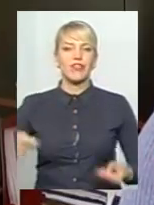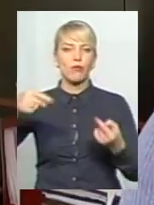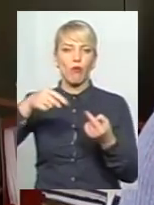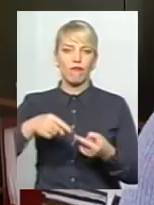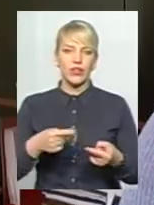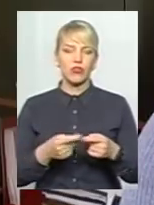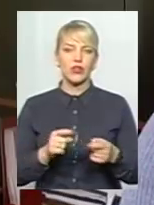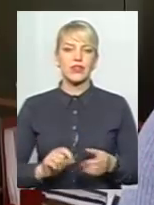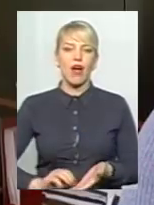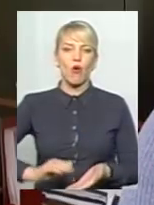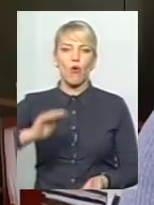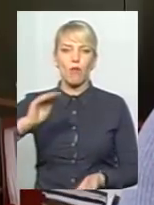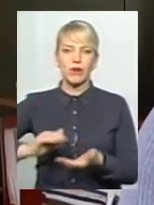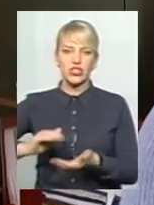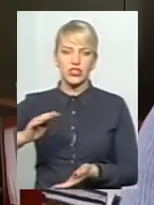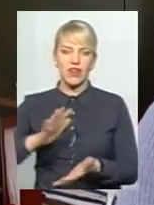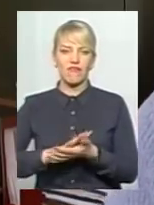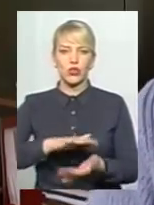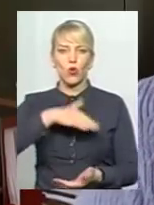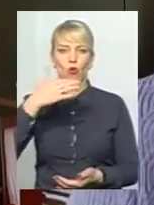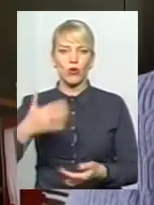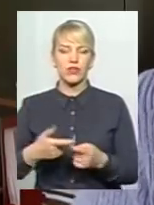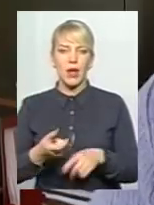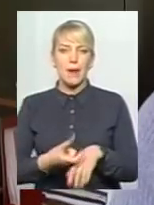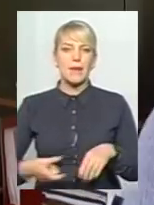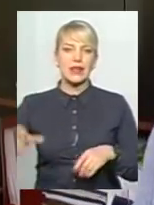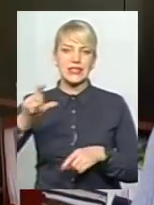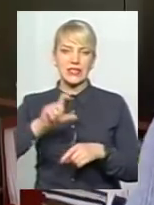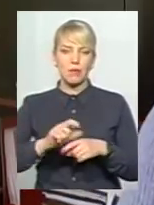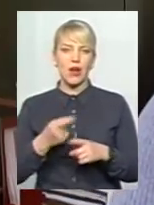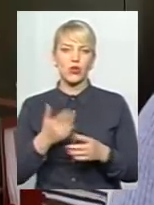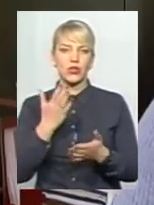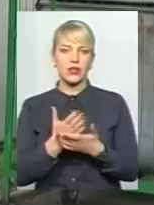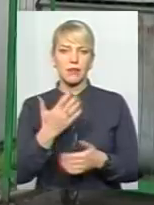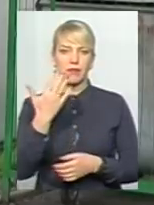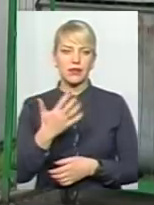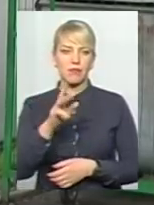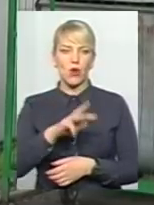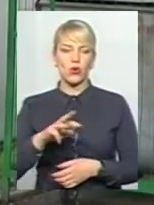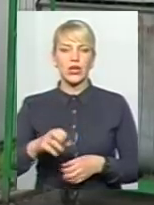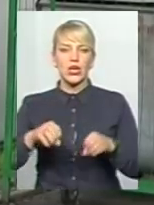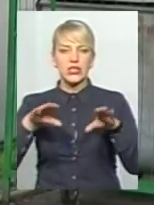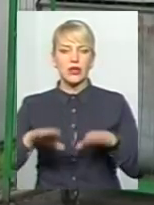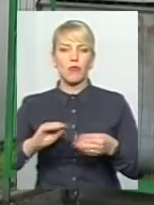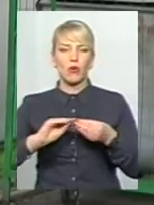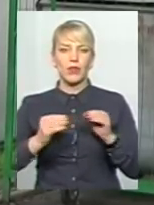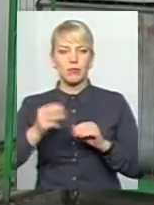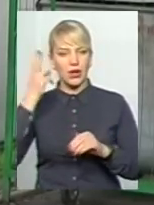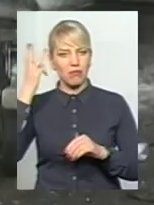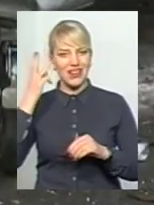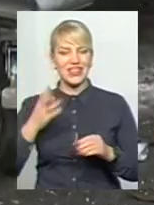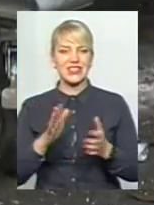відповідно накопичення відходів йде максимальне, це становить близько п'яти мільйонів. Розв'язати проблему з Хмельницьким